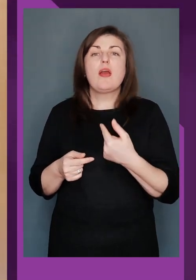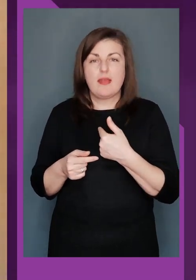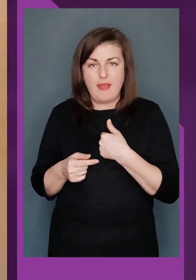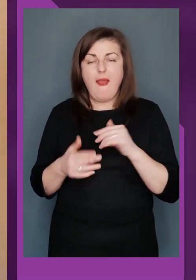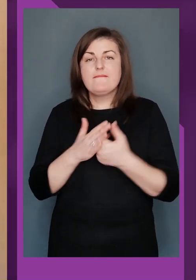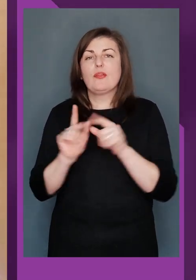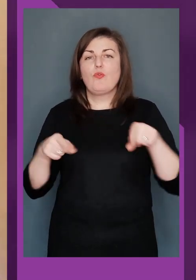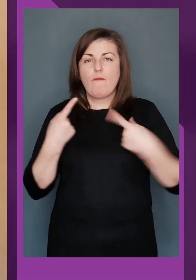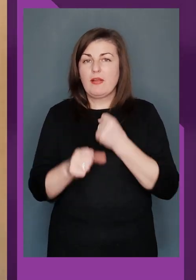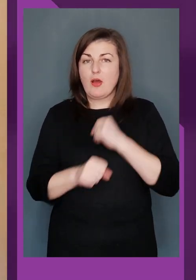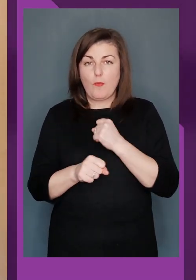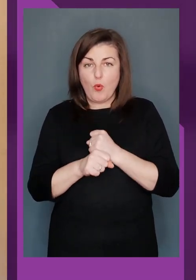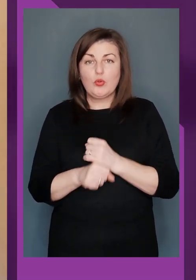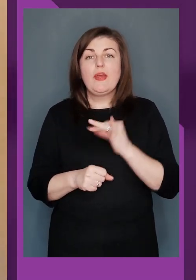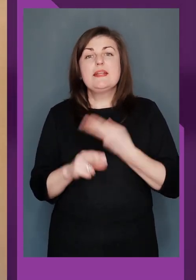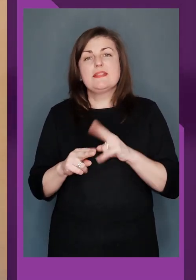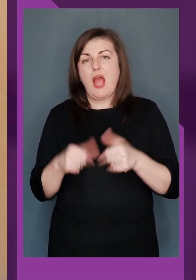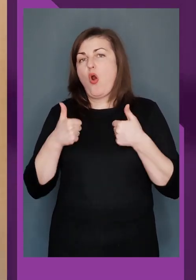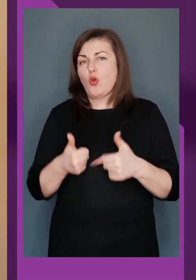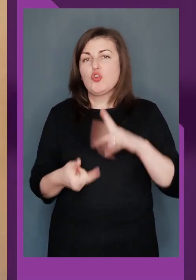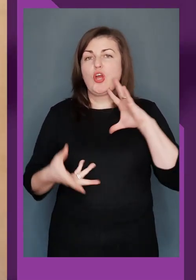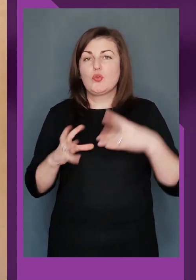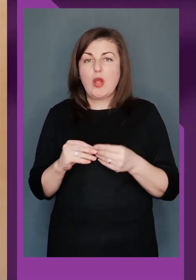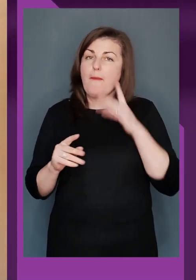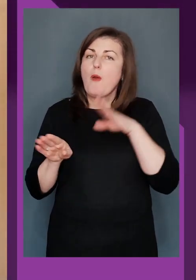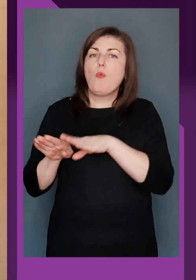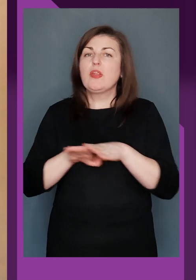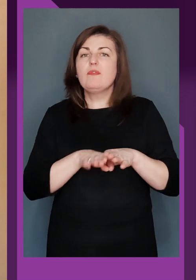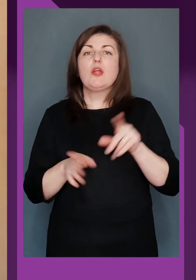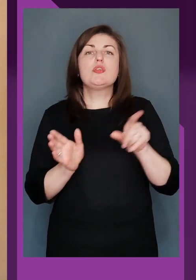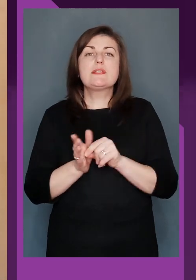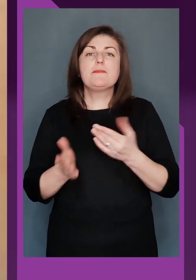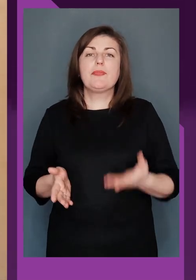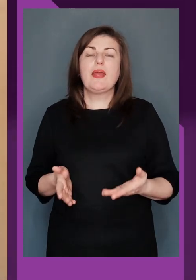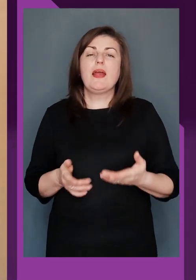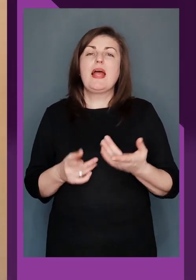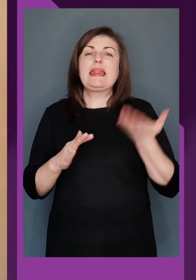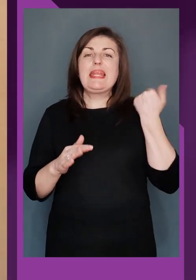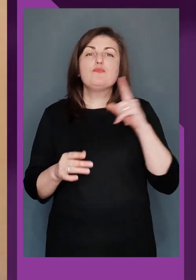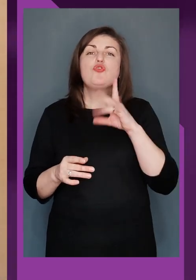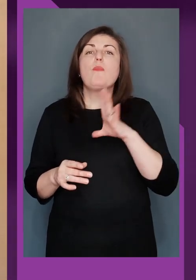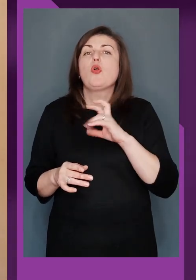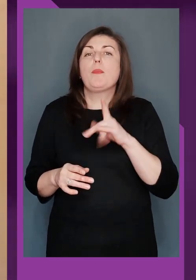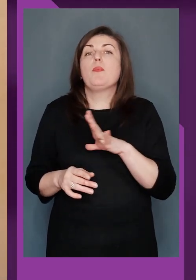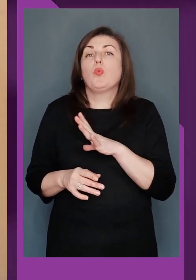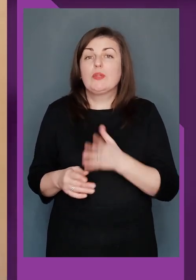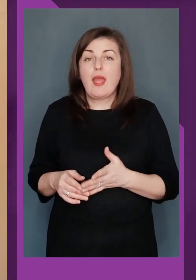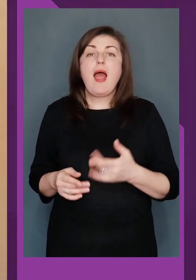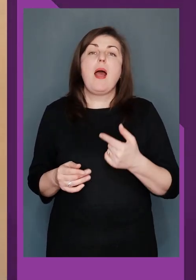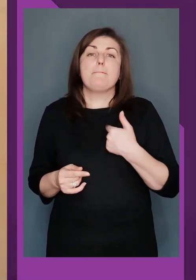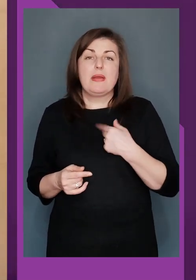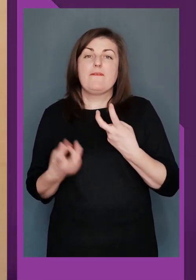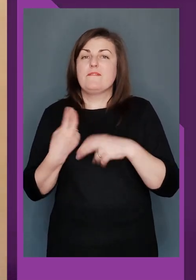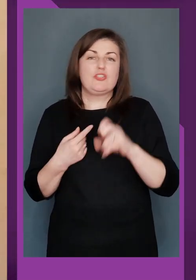два роки я відновила роботу. І це хороший результат, порівняно з тим, що могло би